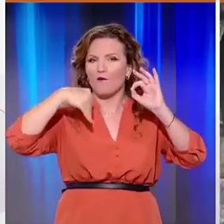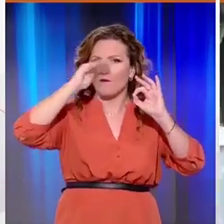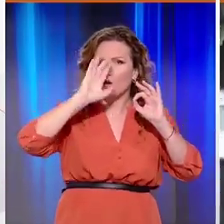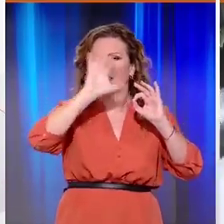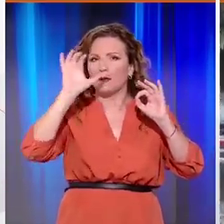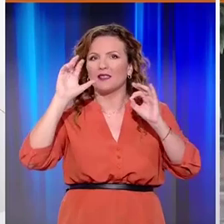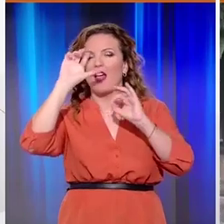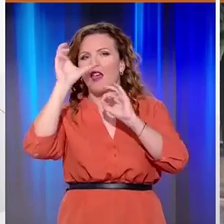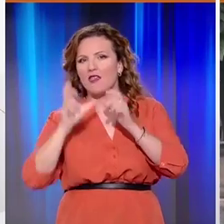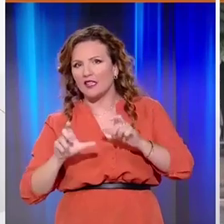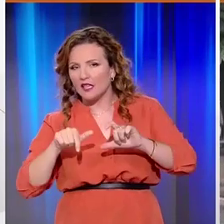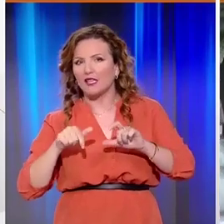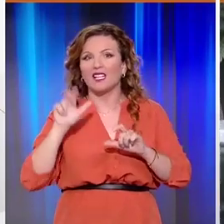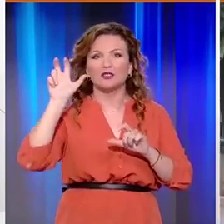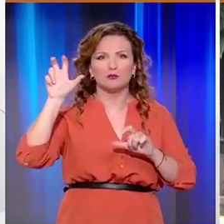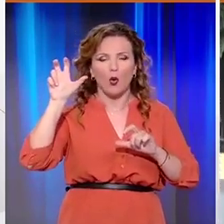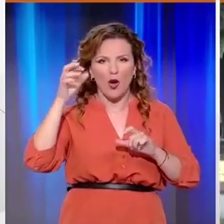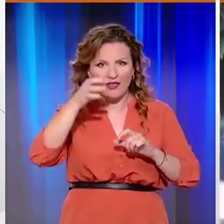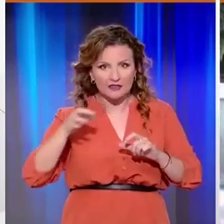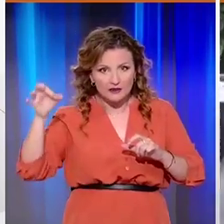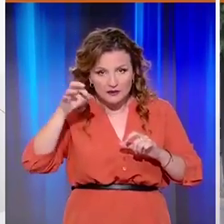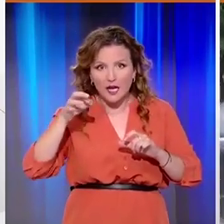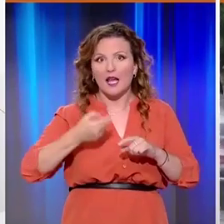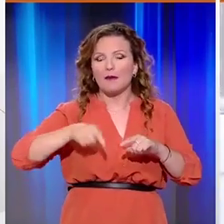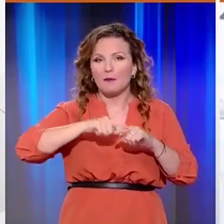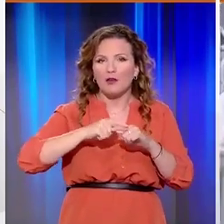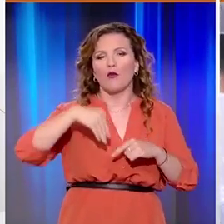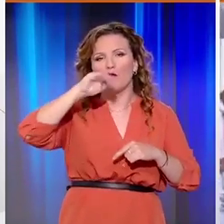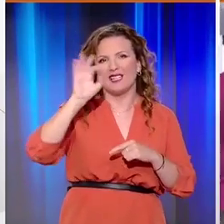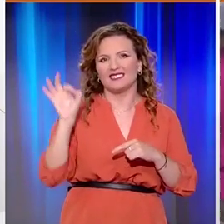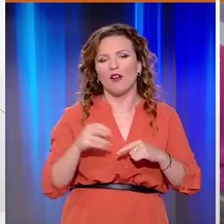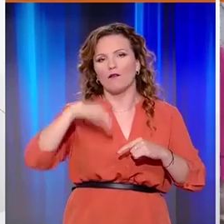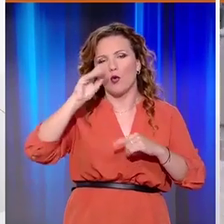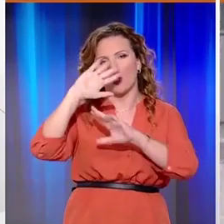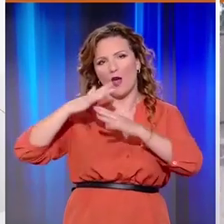Τμήματα της Θεσσαλίας, οι Βόρειες Ποράδες, καθώς και τα νησιά του Βορείου Αιγαίου.